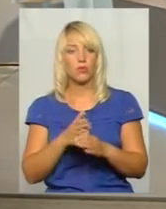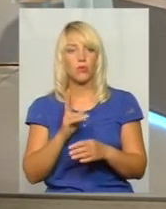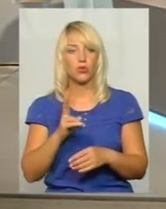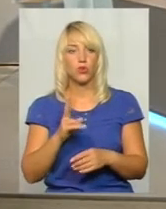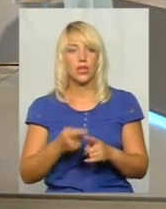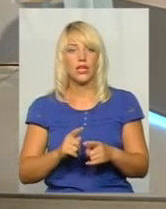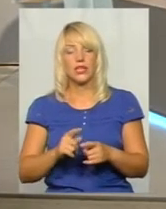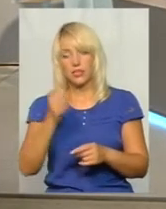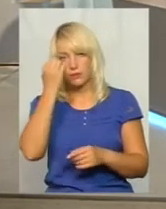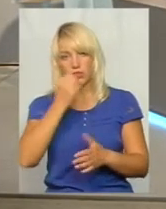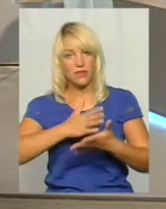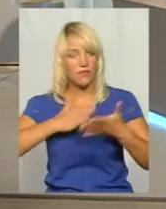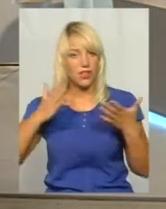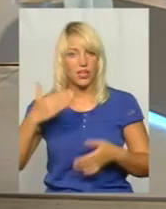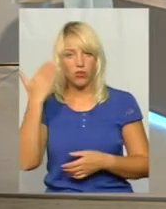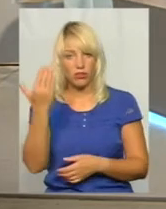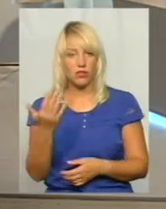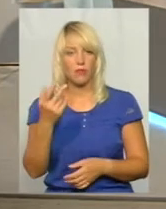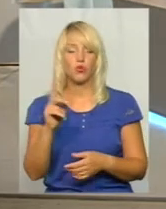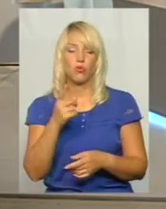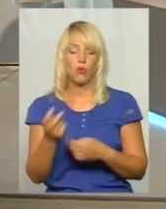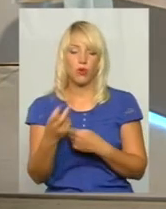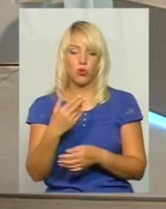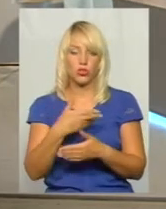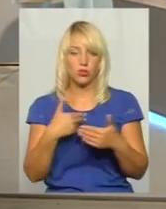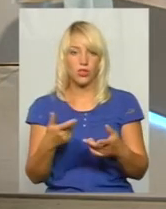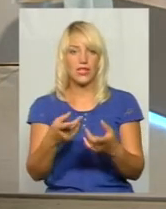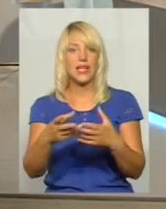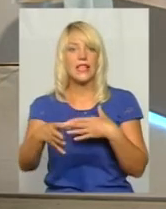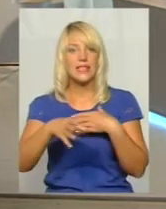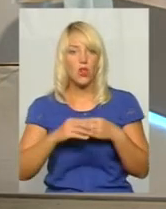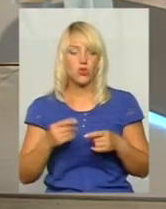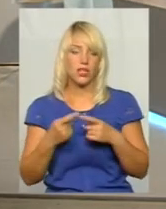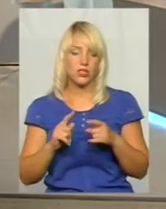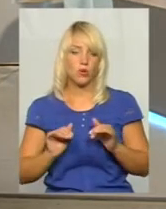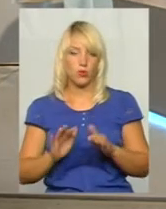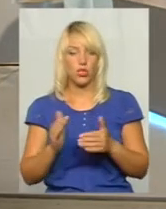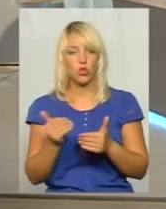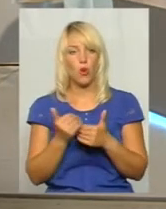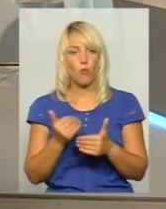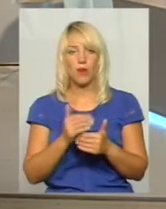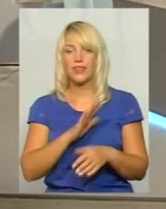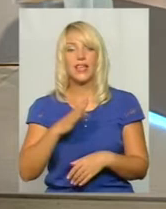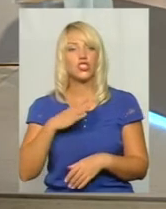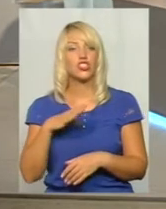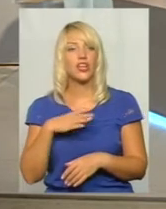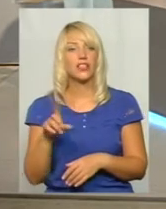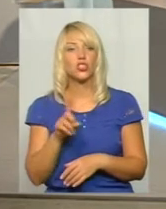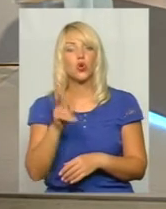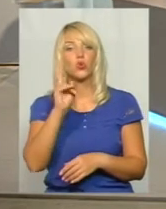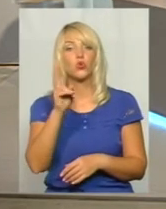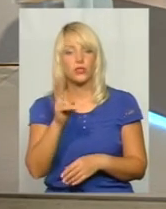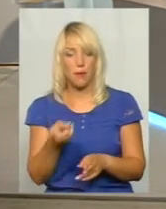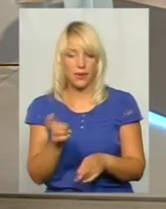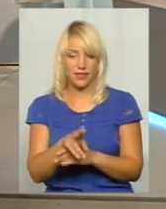озвучив. Щиро їм спасибі. Тому приходьте до нас, залучайтеся до цього процесу і допомагайте. Не чекайте, що хтось